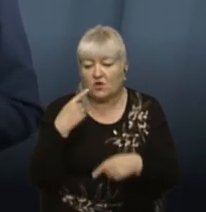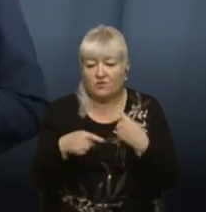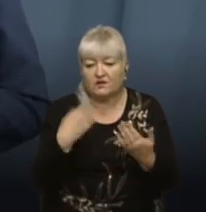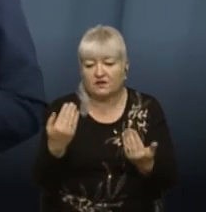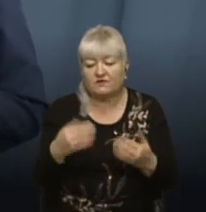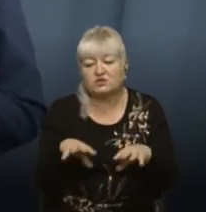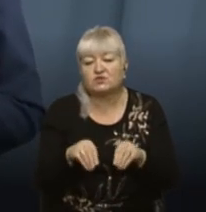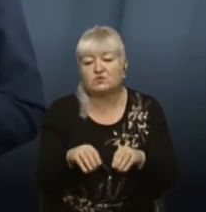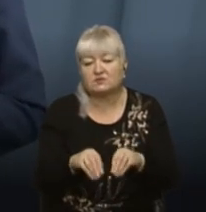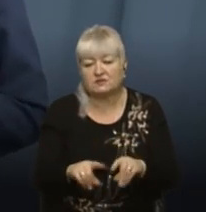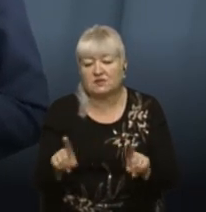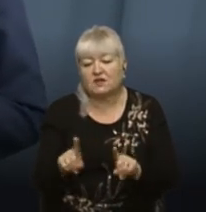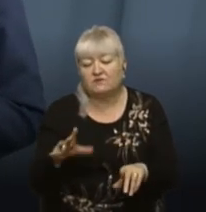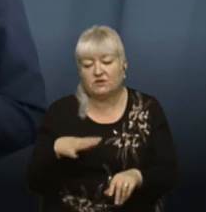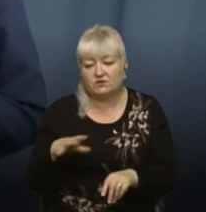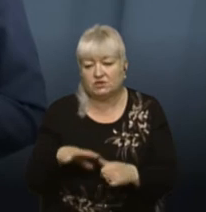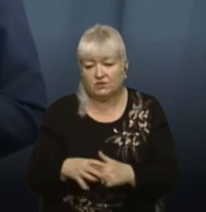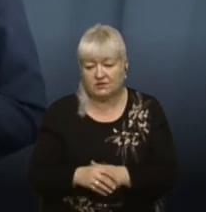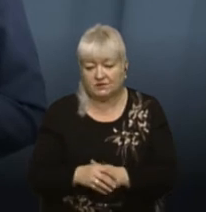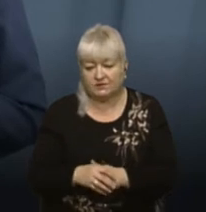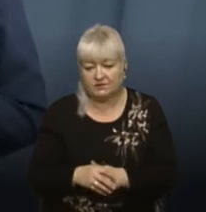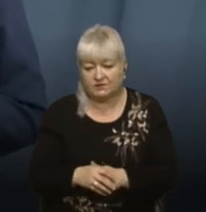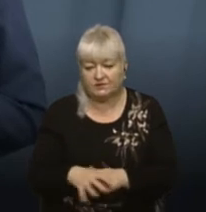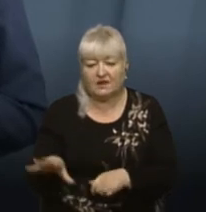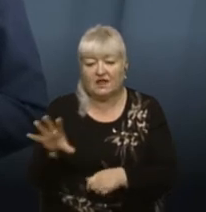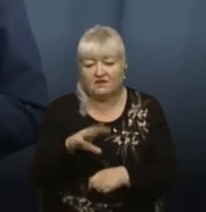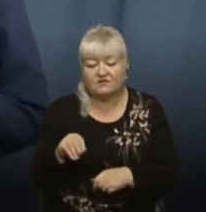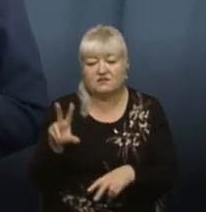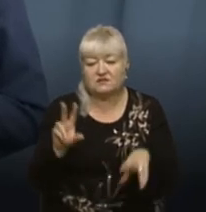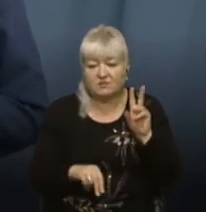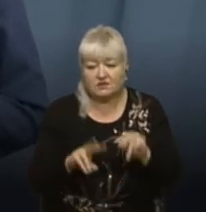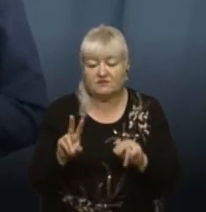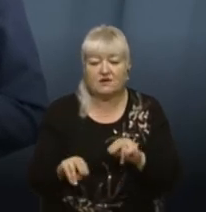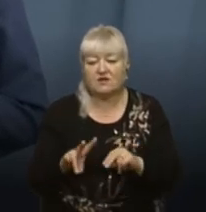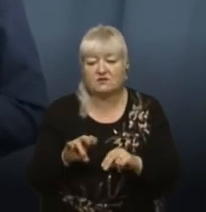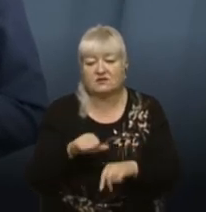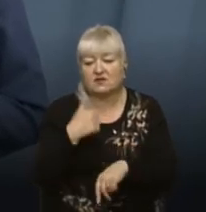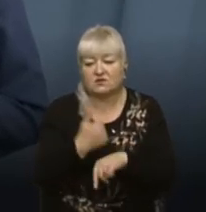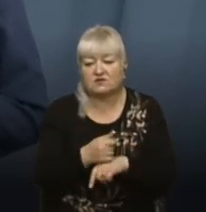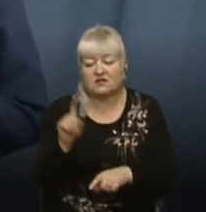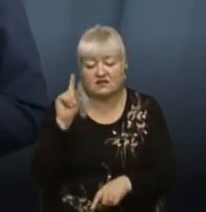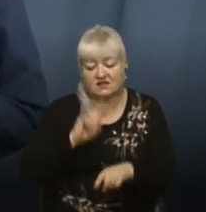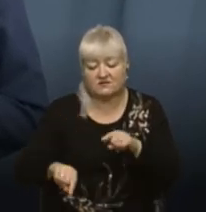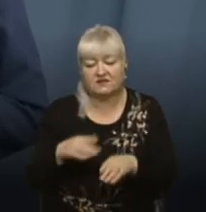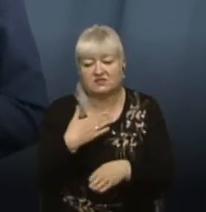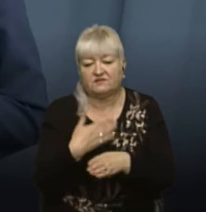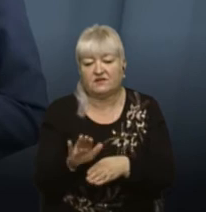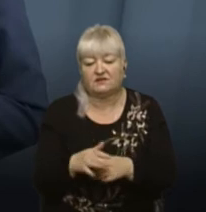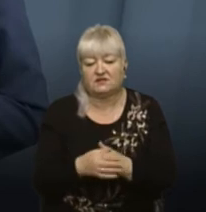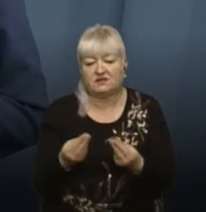власне, сусіди? Чого вони очікують? Ну, всі сподіваються на основне, це на найшвидше виділення